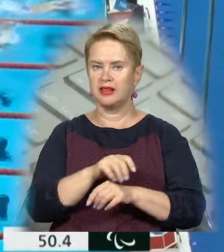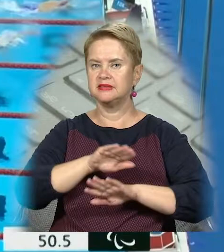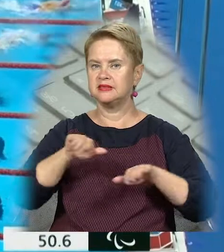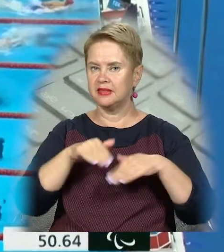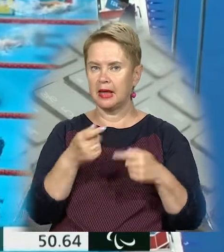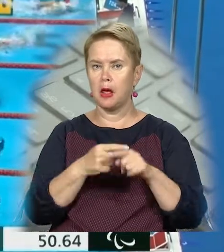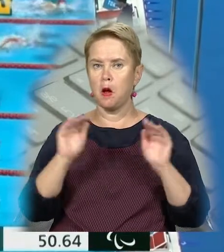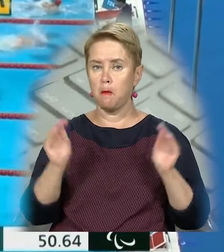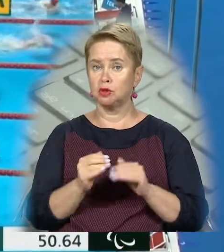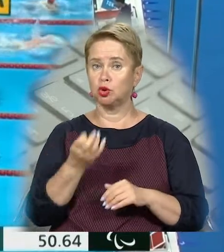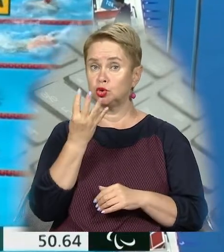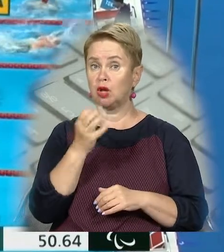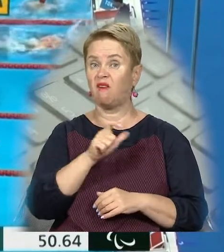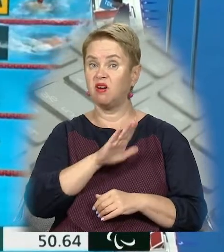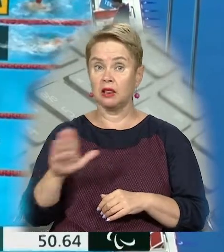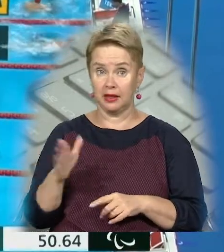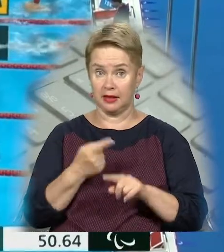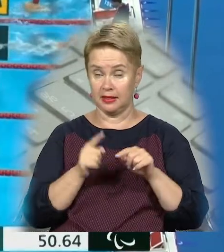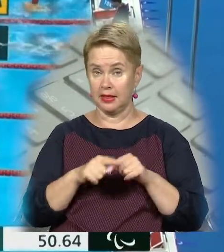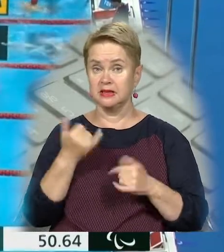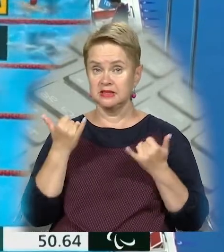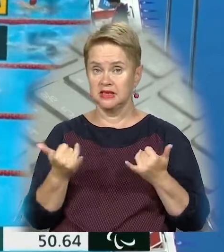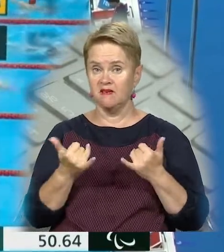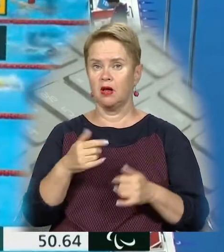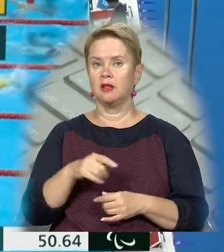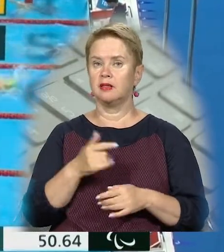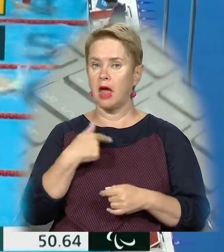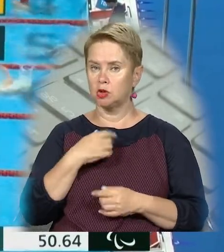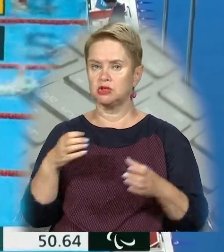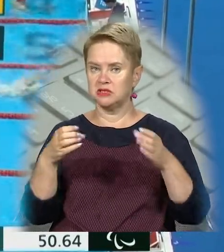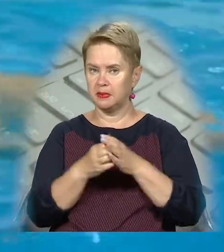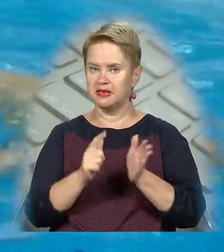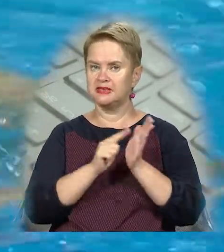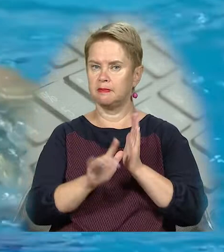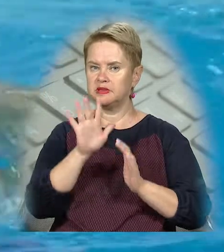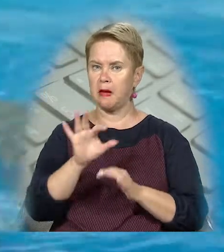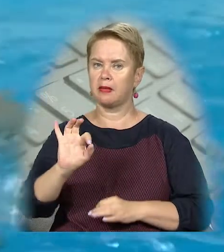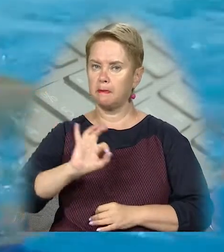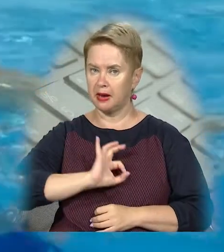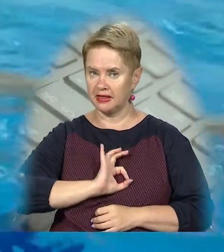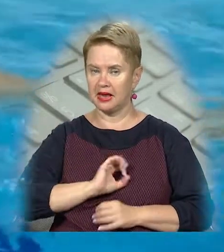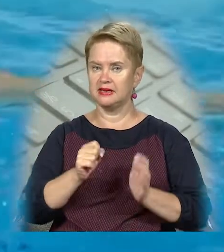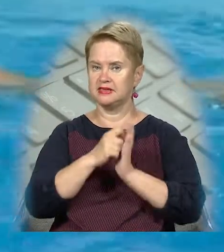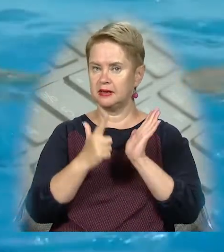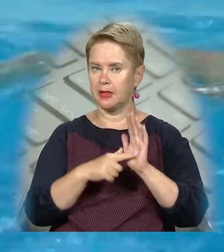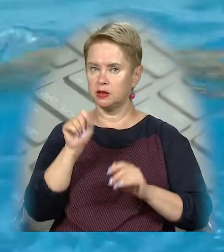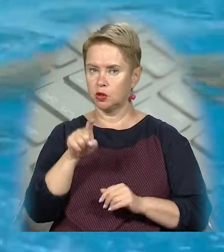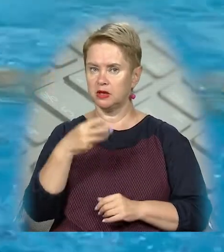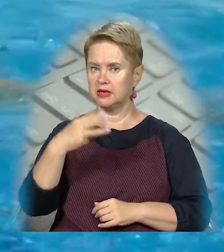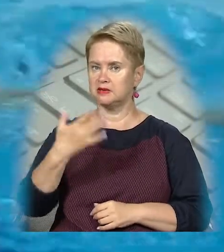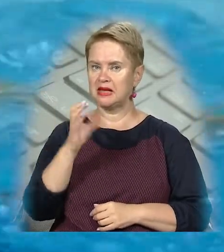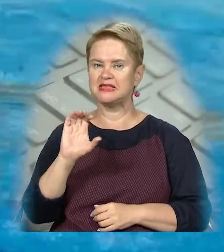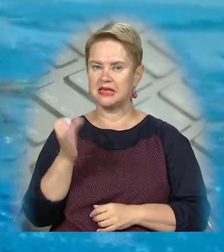вільним стилем менше, ніж за 4 хвилини. На сьогодні на рахунку нашої збірної вже 75 медалей, 17 золотих,